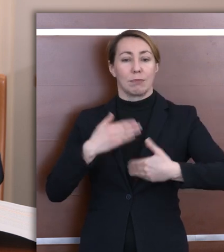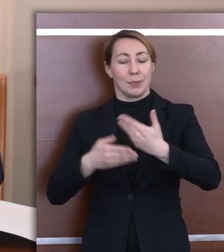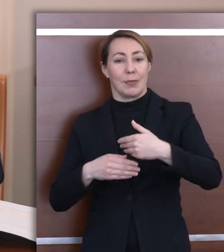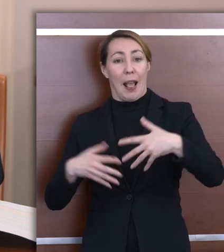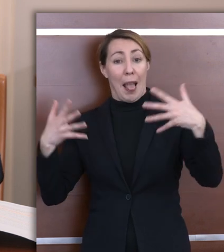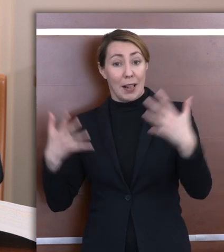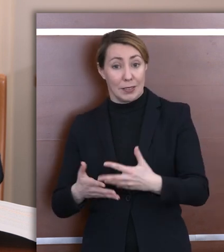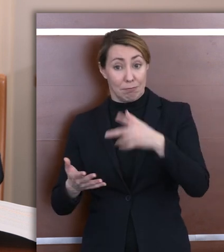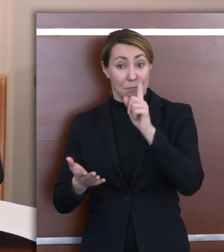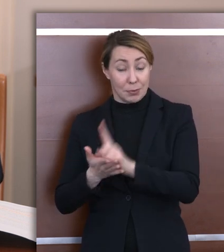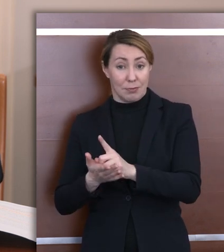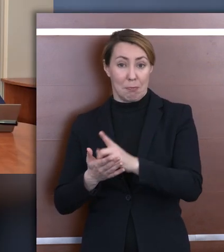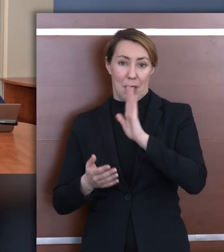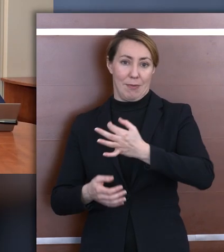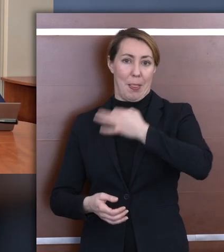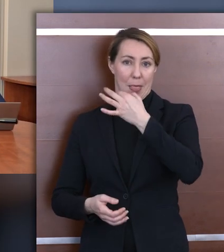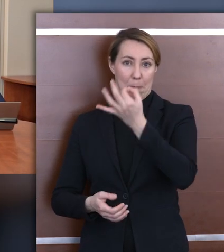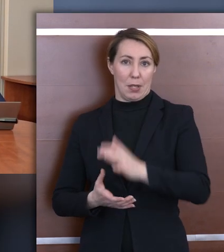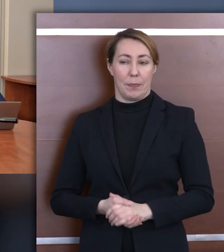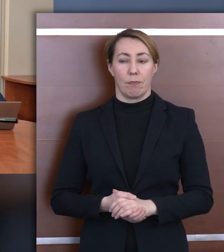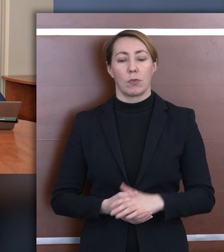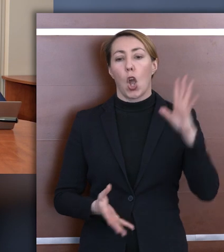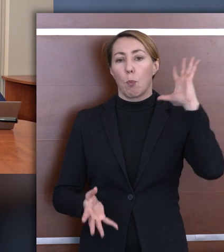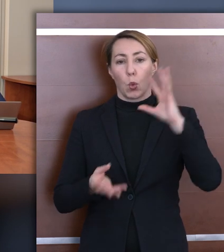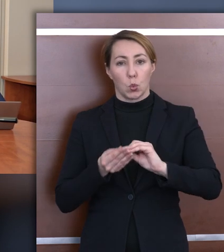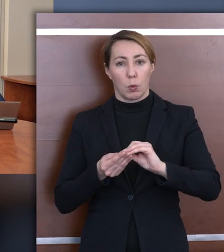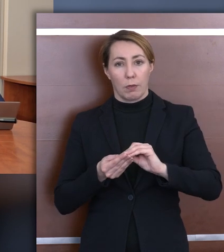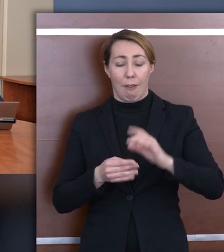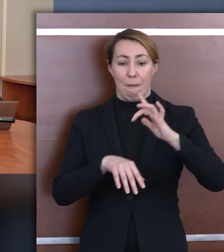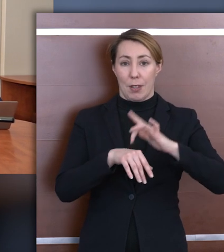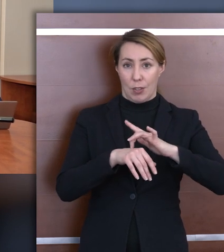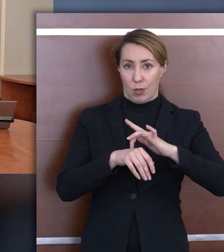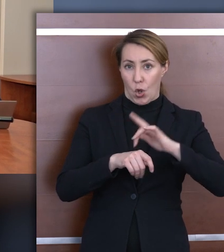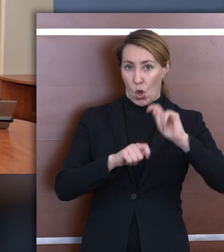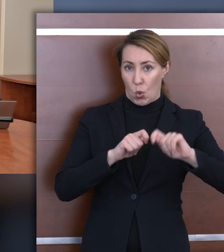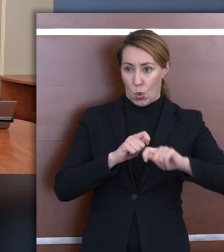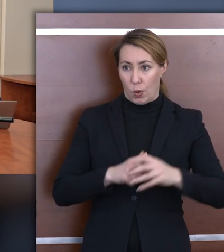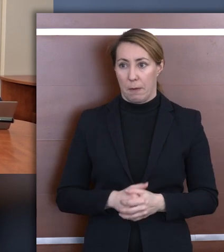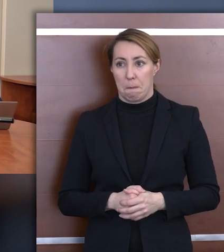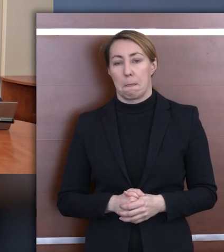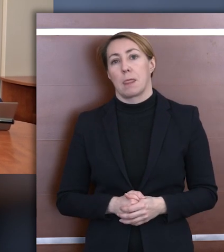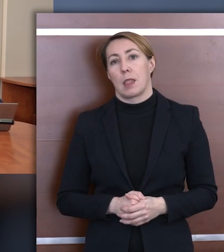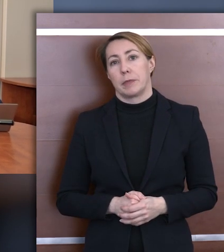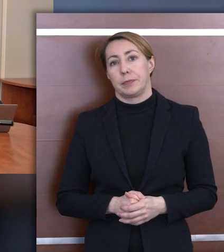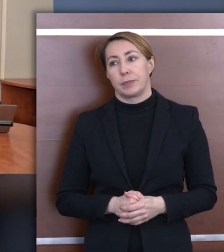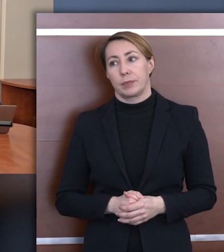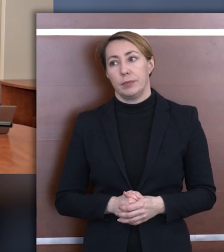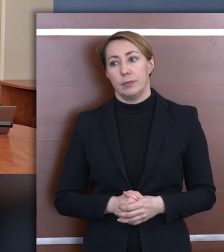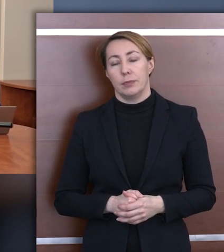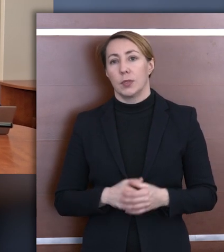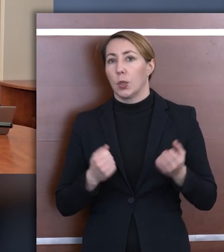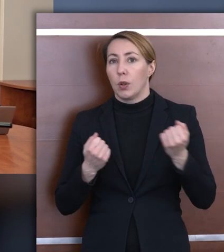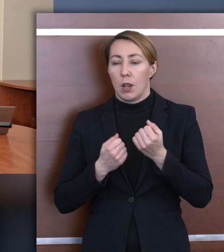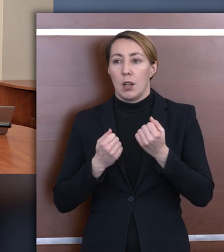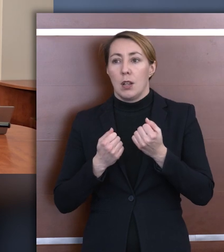może być dużo, dużo lepszy. Podsumowując, wyniki kontroli zdeterminowały,